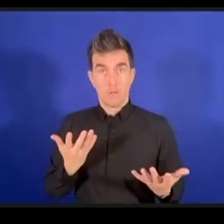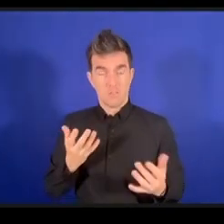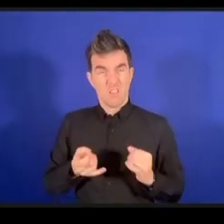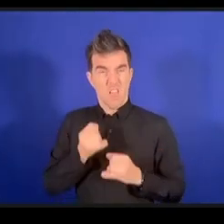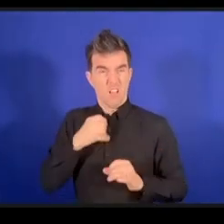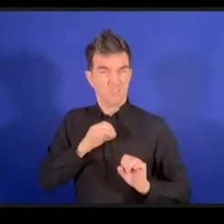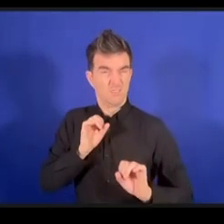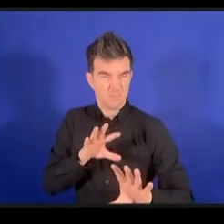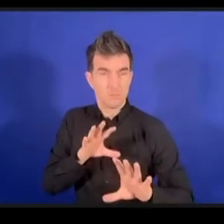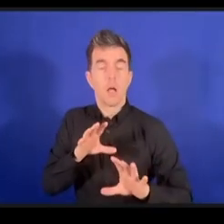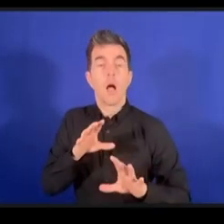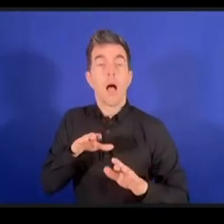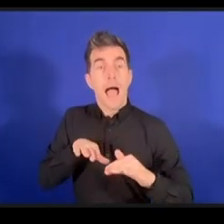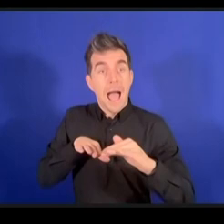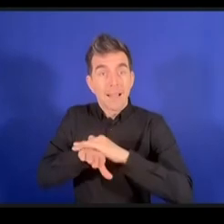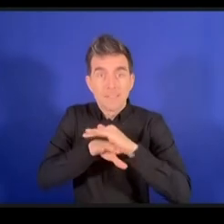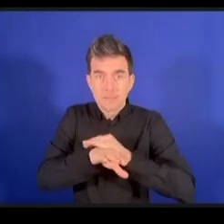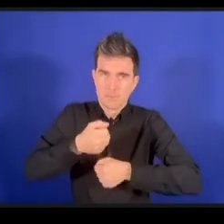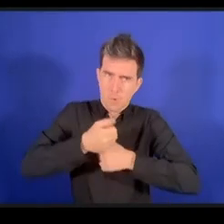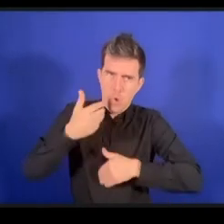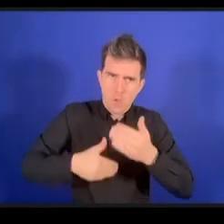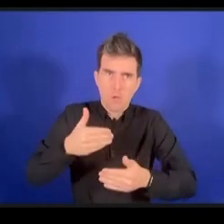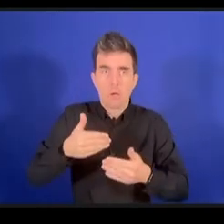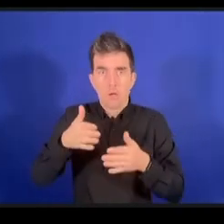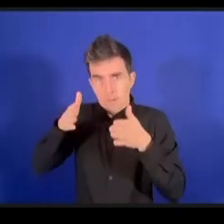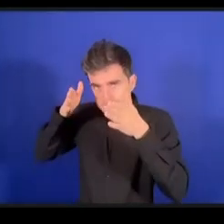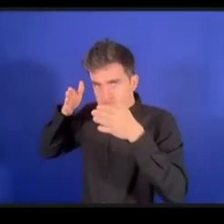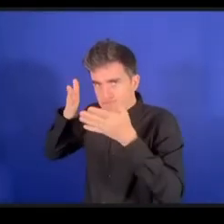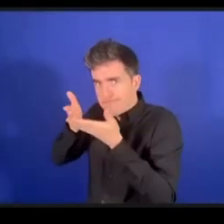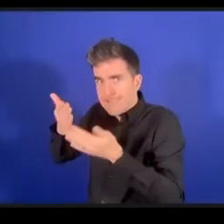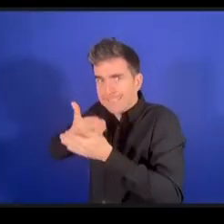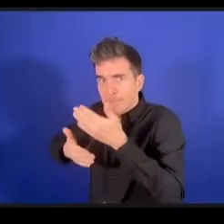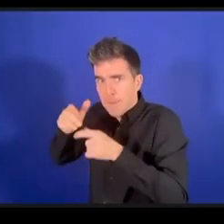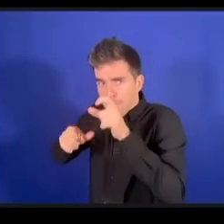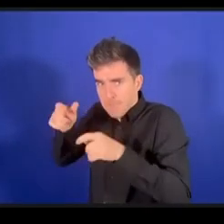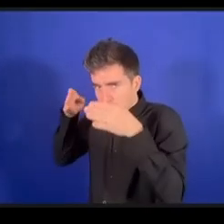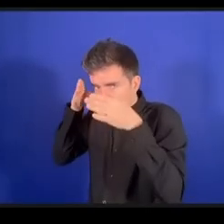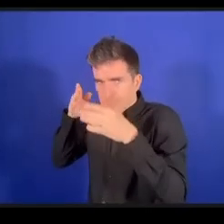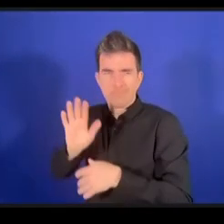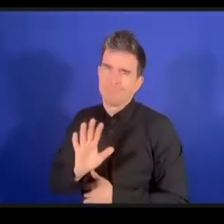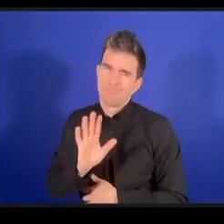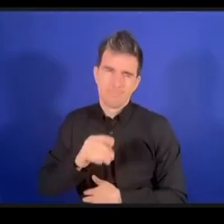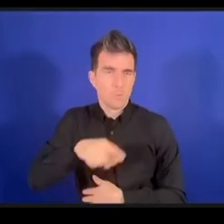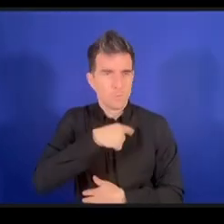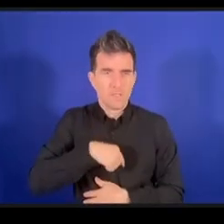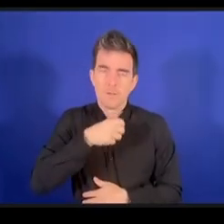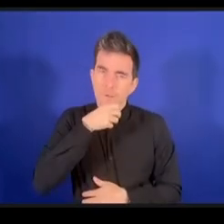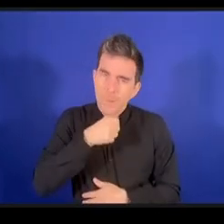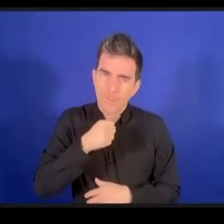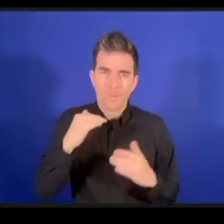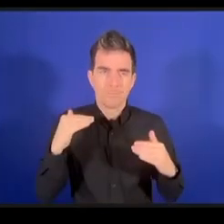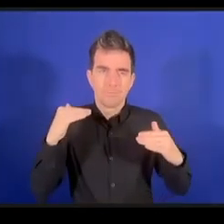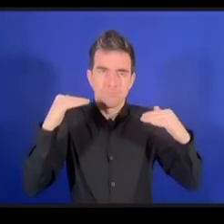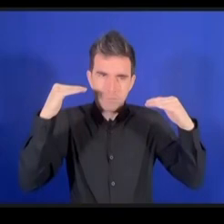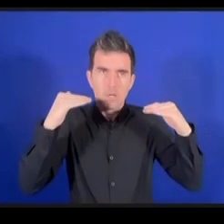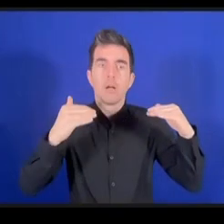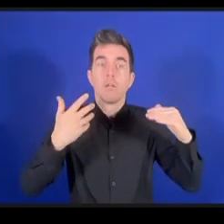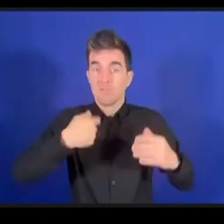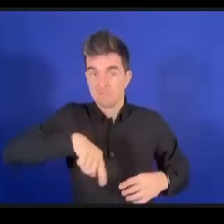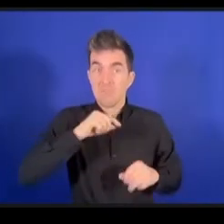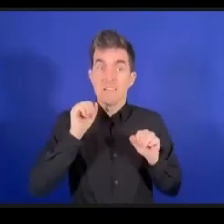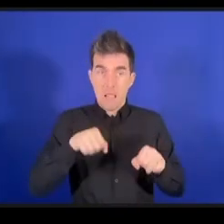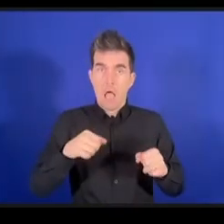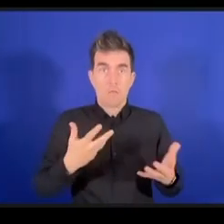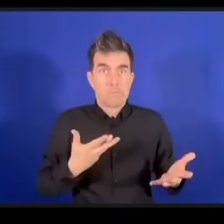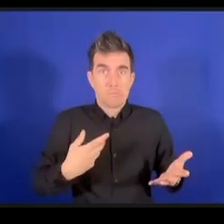نحن نتقدم في سن وفي يوم ما بالغض النظر عن وضعنا الصحي نحن سنحتاج